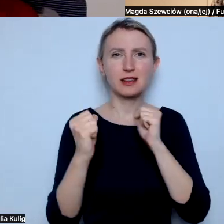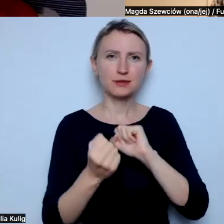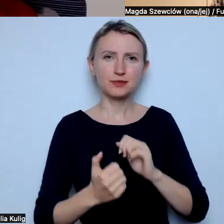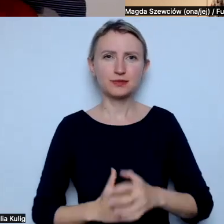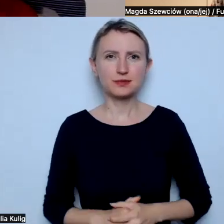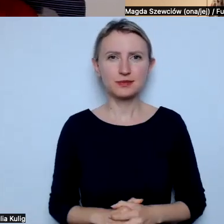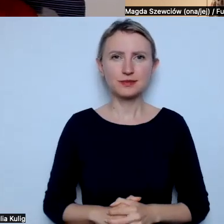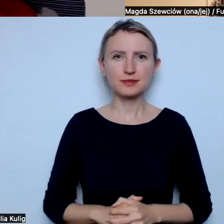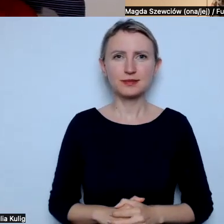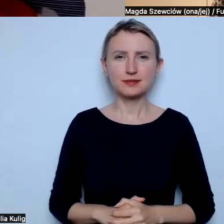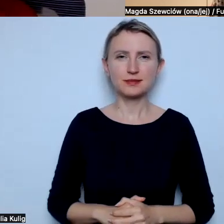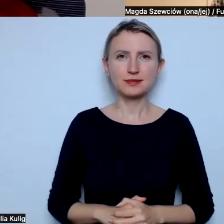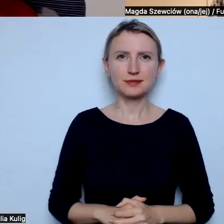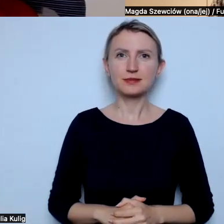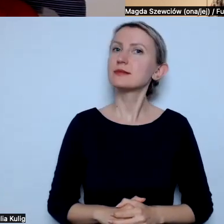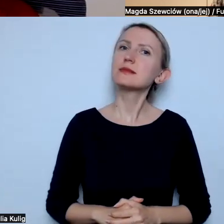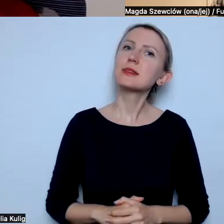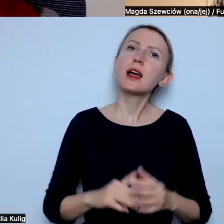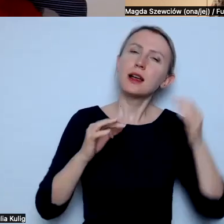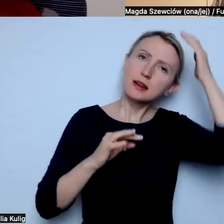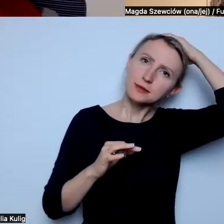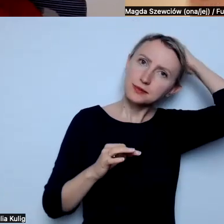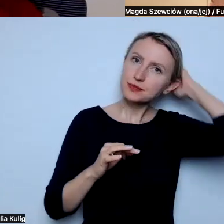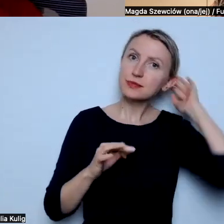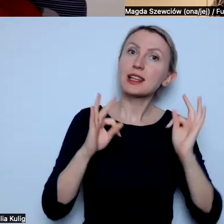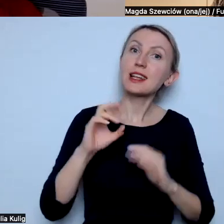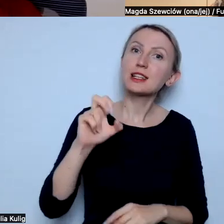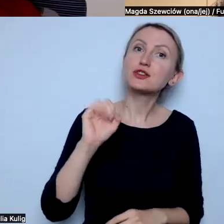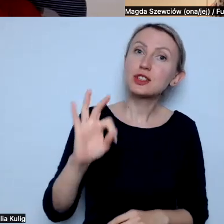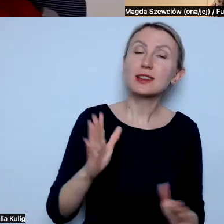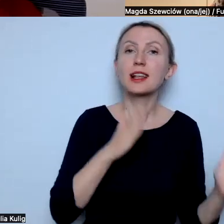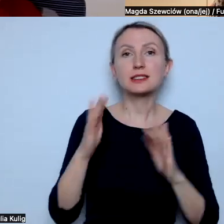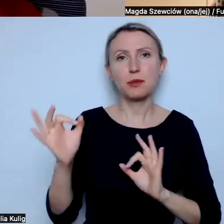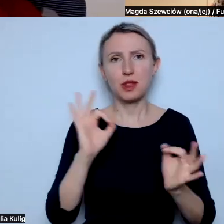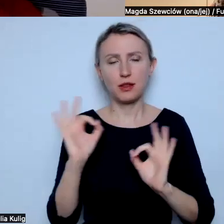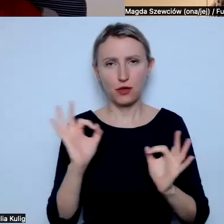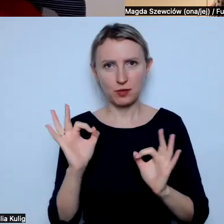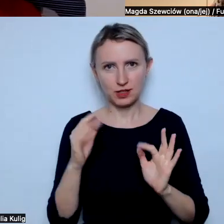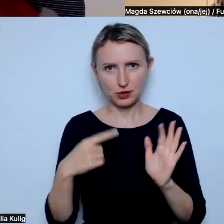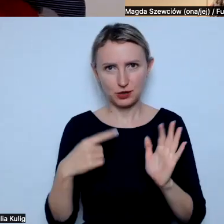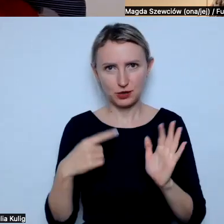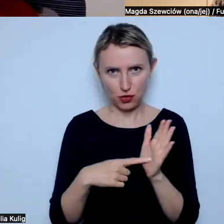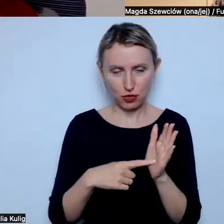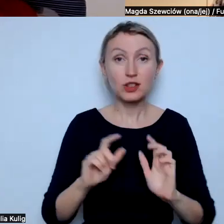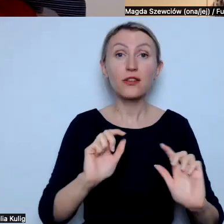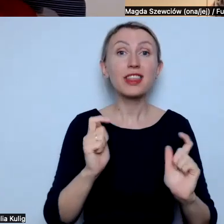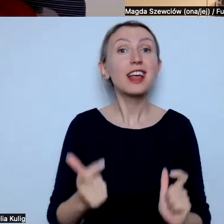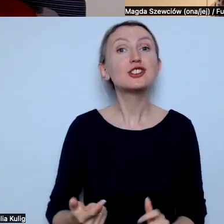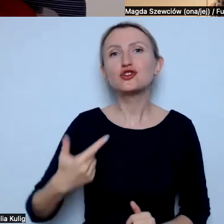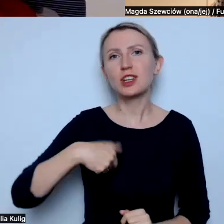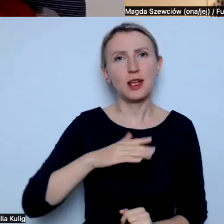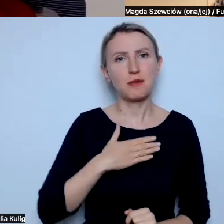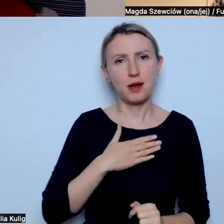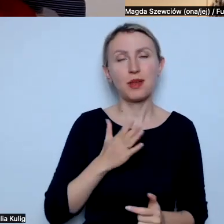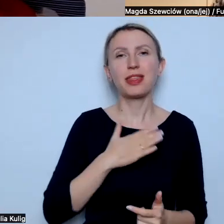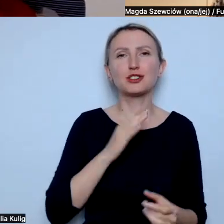No i teraz już tutaj na czacie pojawiają się kolejne informacje związane z wydarzeniami, jakie mamy w ramach naszego